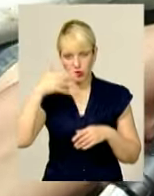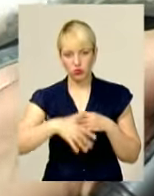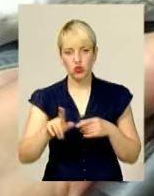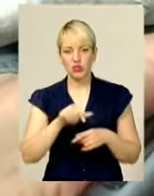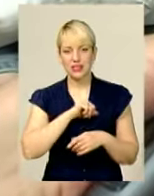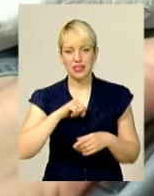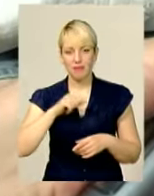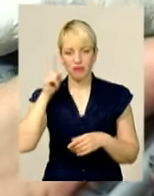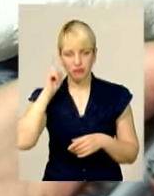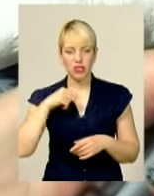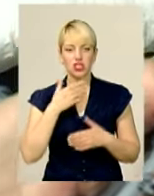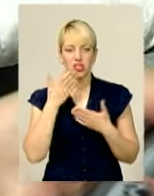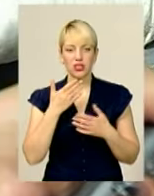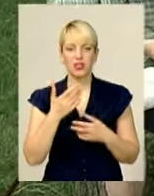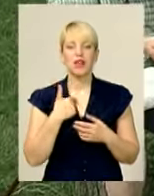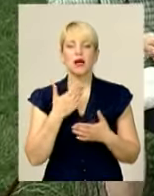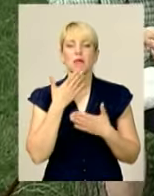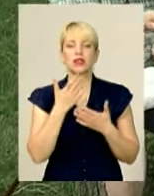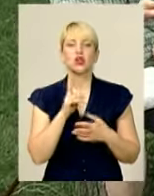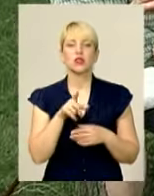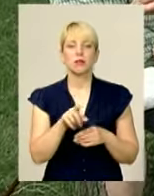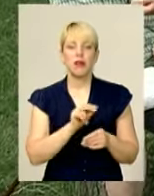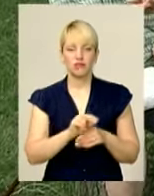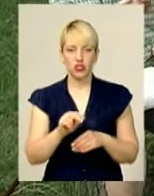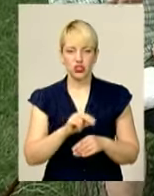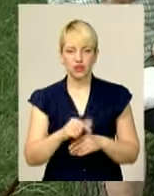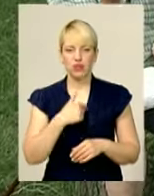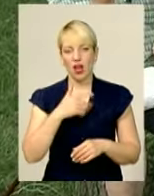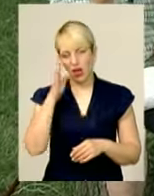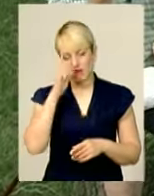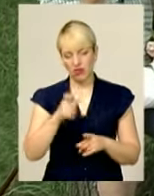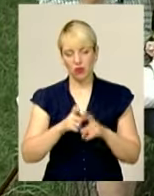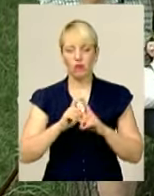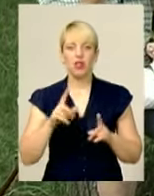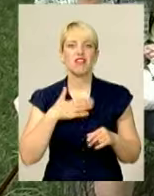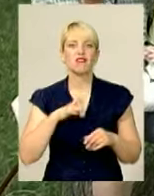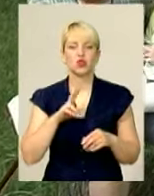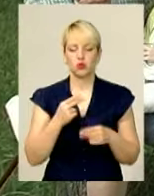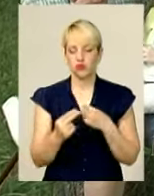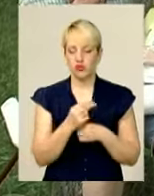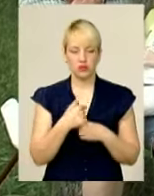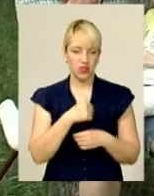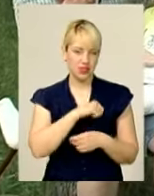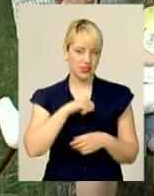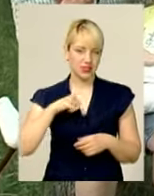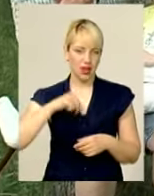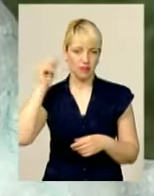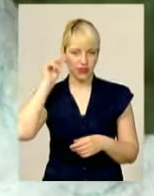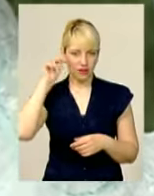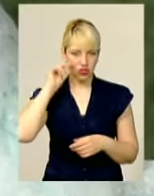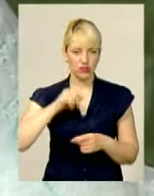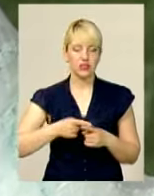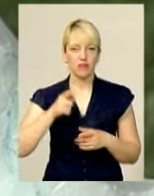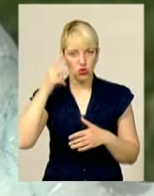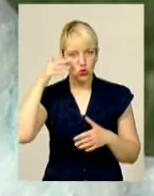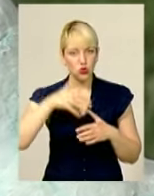сам вміє читати. Хто тебе вчив, я питаю. А він каже, навіщо, щоб хтось вчив. Я сам навчився. Він